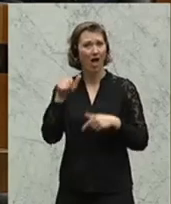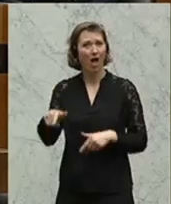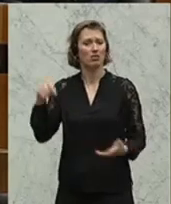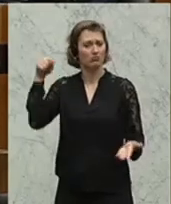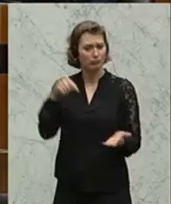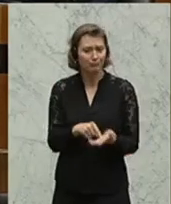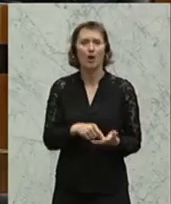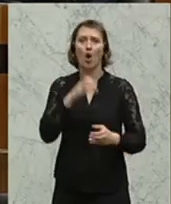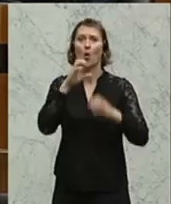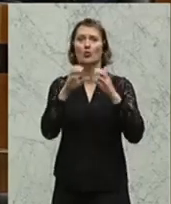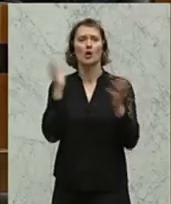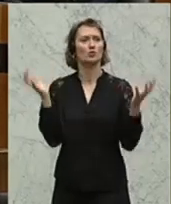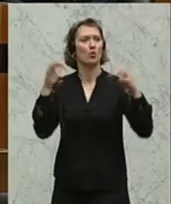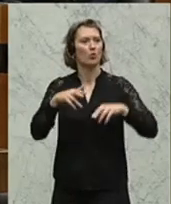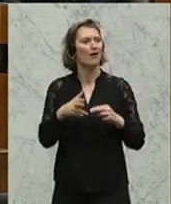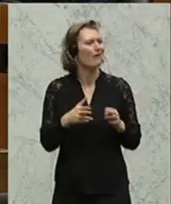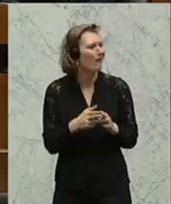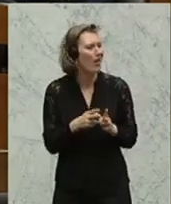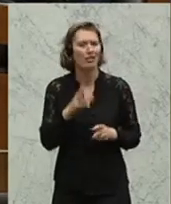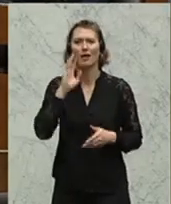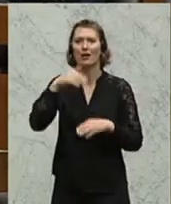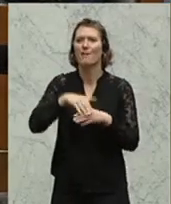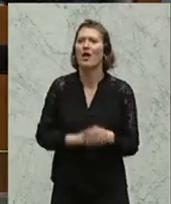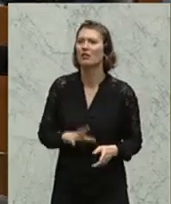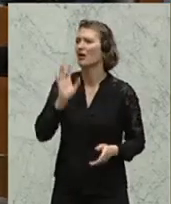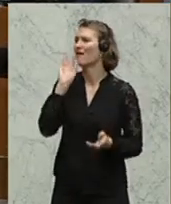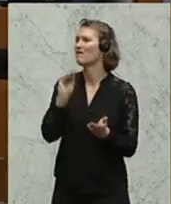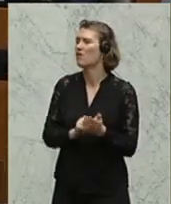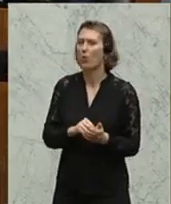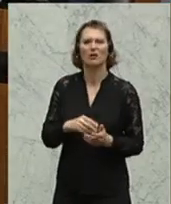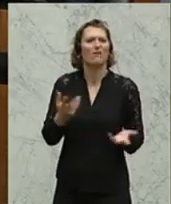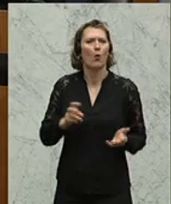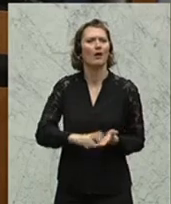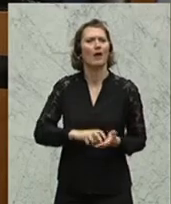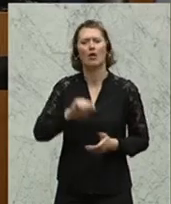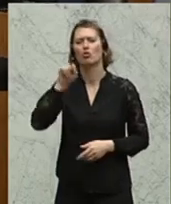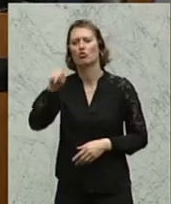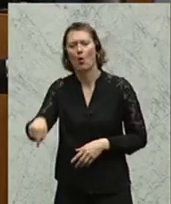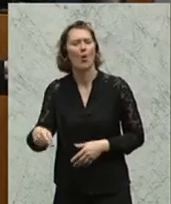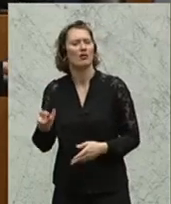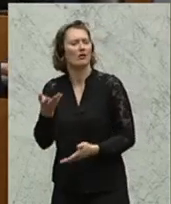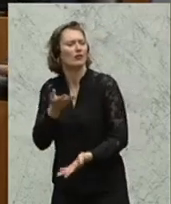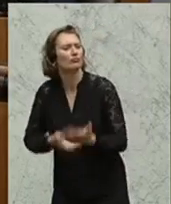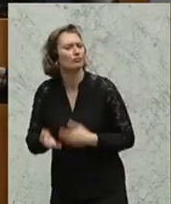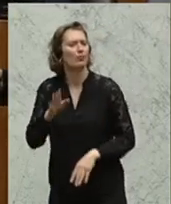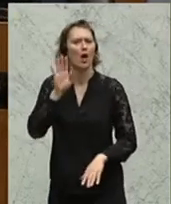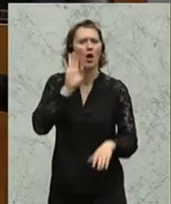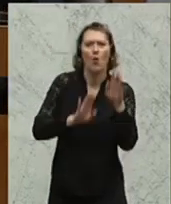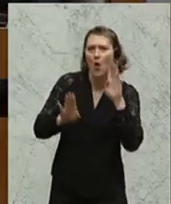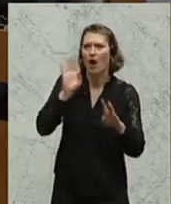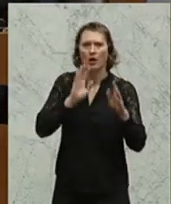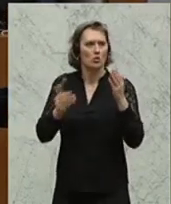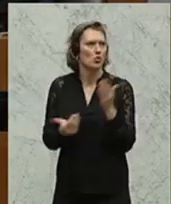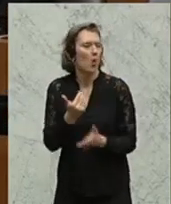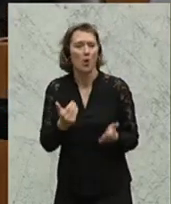Kommunikationszentrum. Jeder, der in einer kleinen Gemeinschaft, in einer Ortschaft wohnt, geht zum Wirten, tauscht sich dort aus, hört dort die Neuigkeiten,